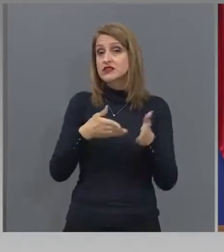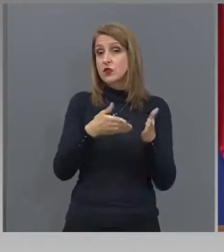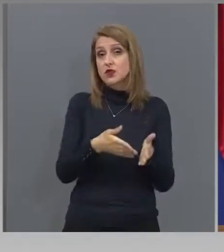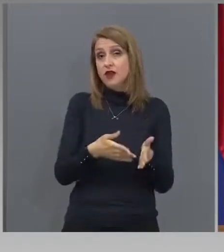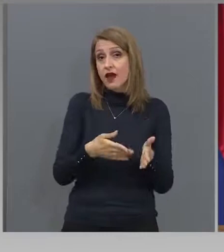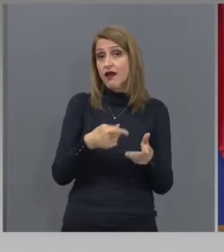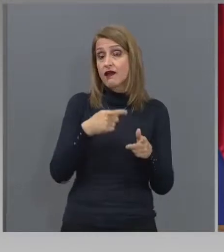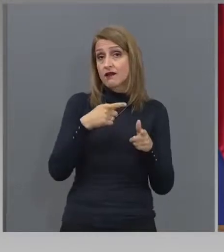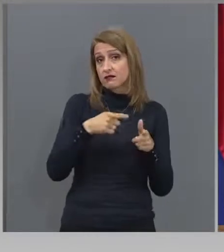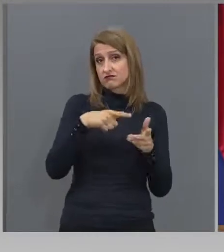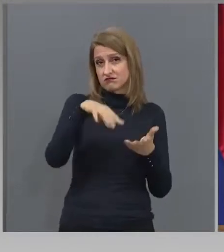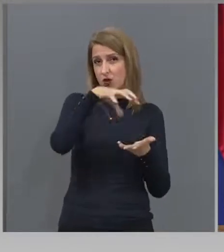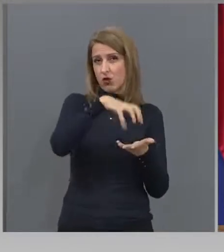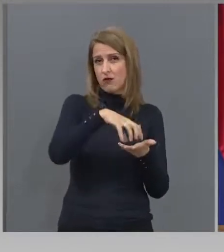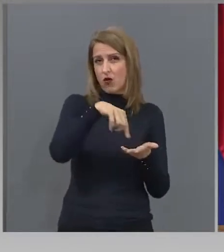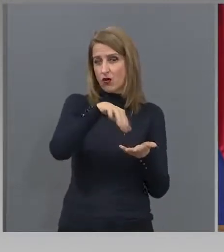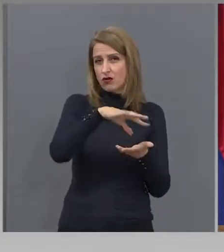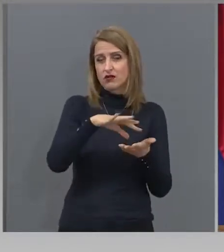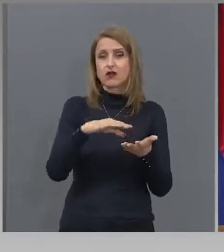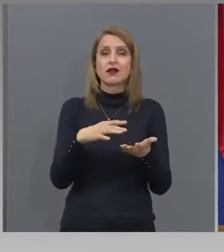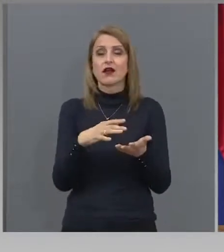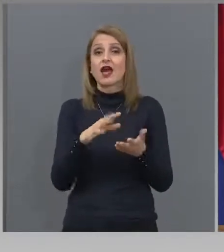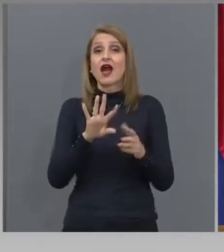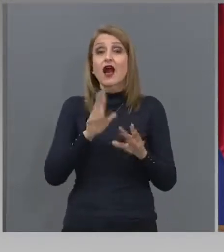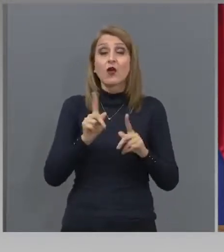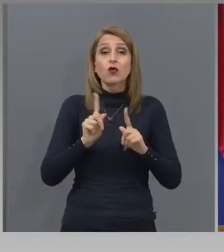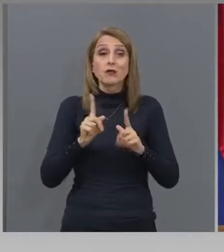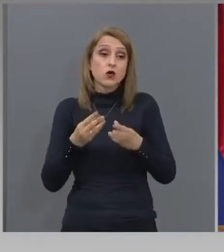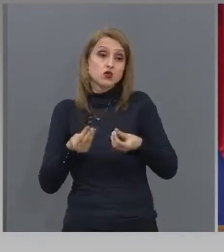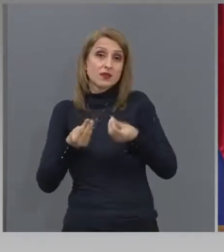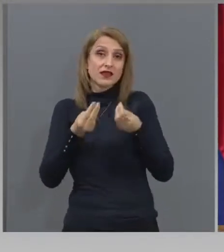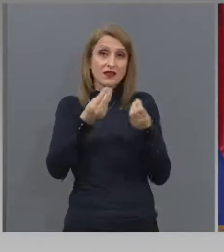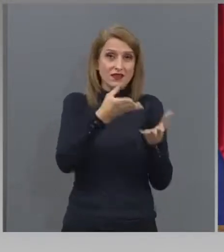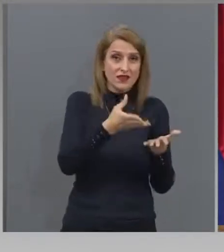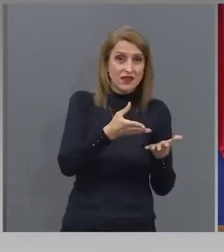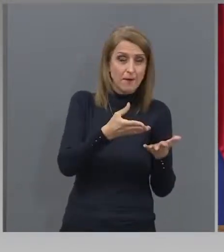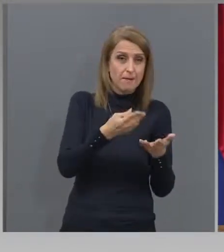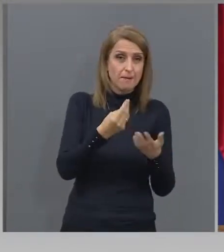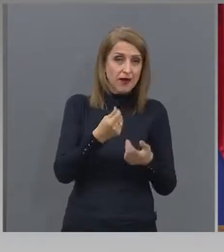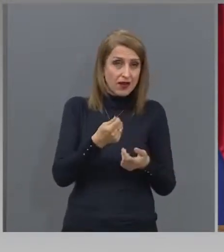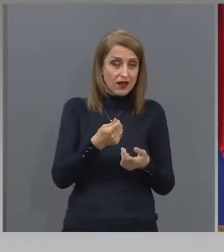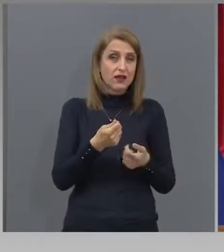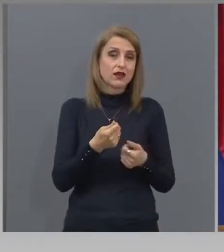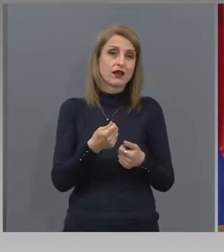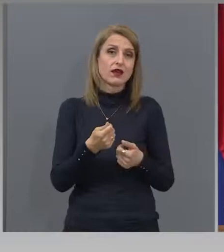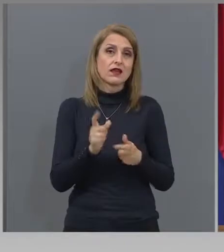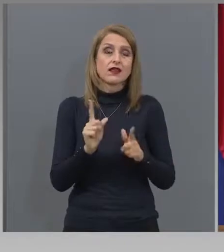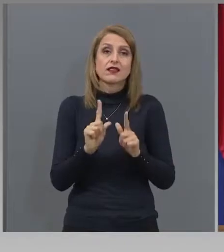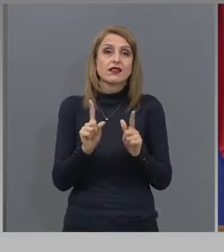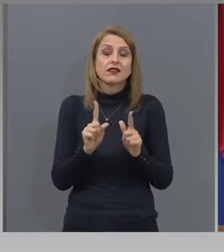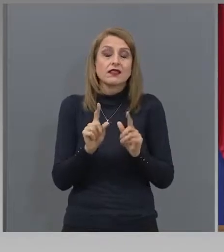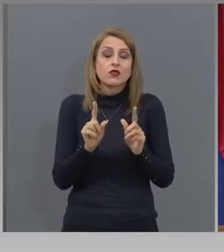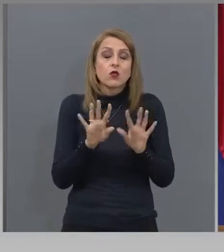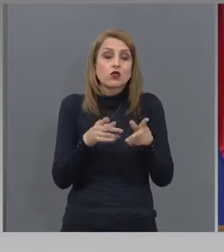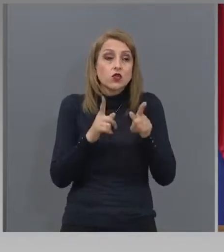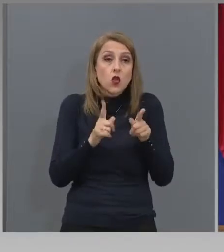не можем да преведем или дадем пари с неясни собствени. така че всичко си е в